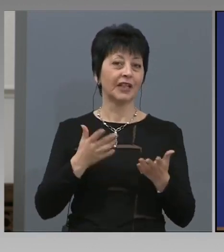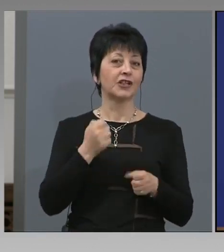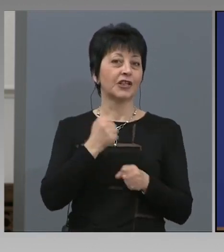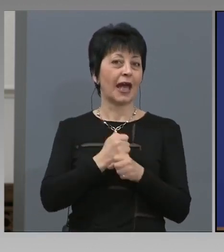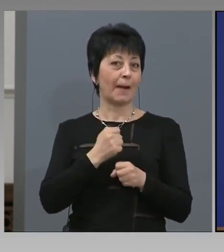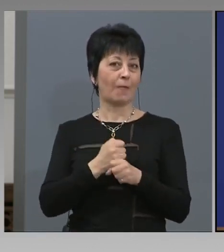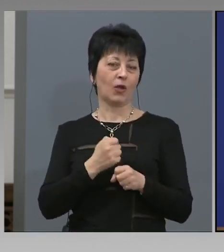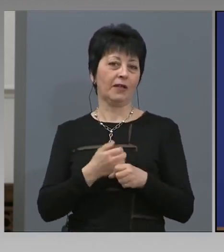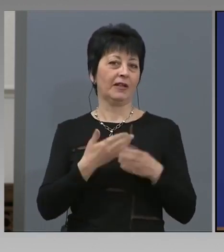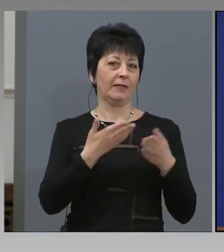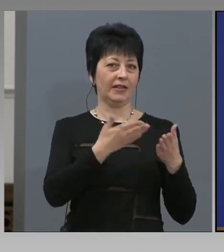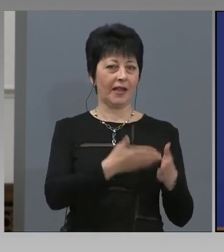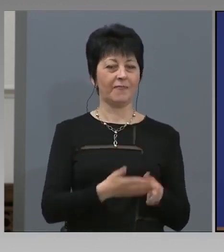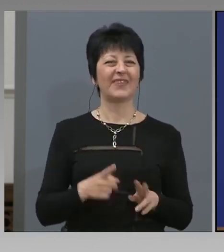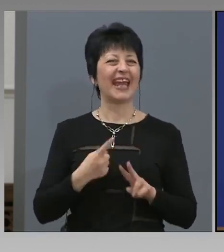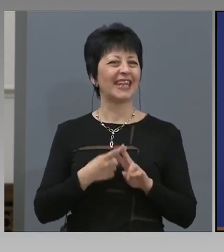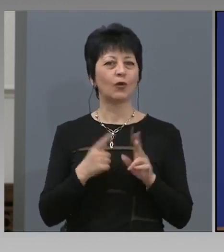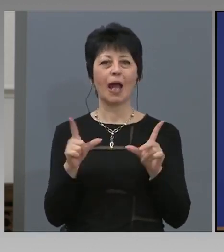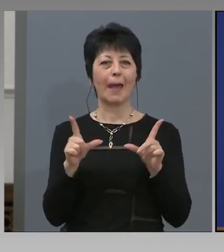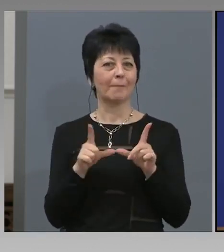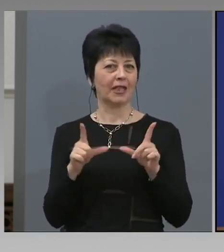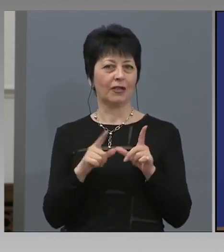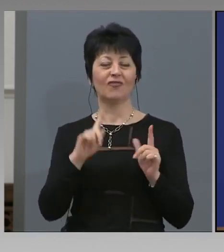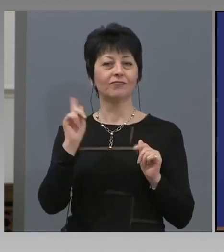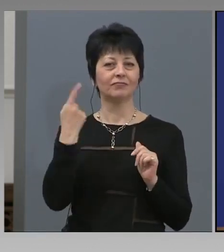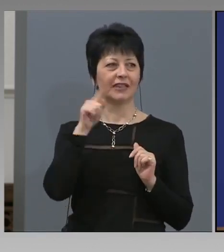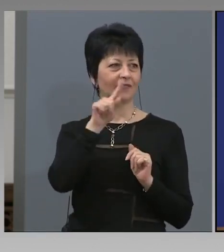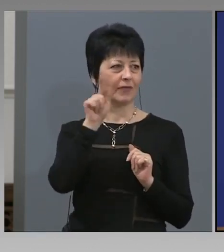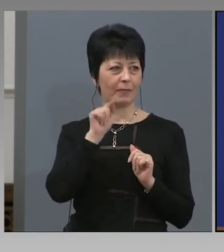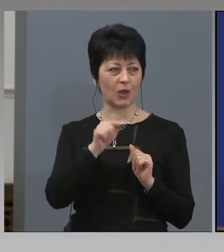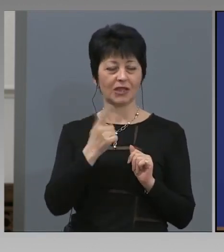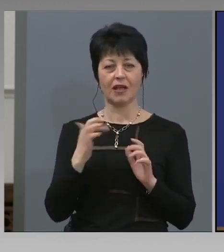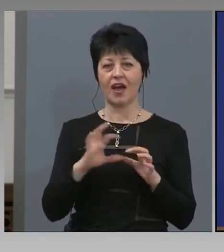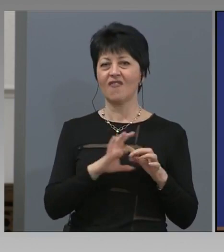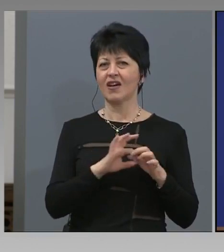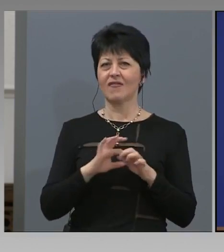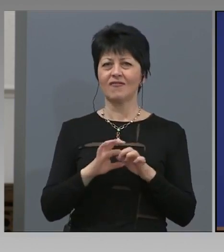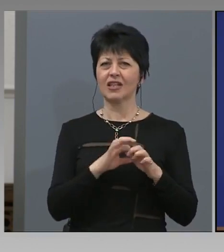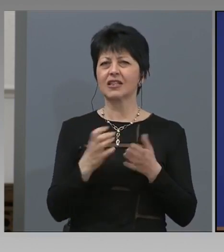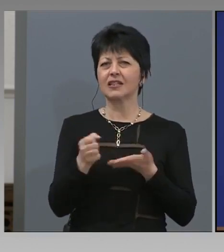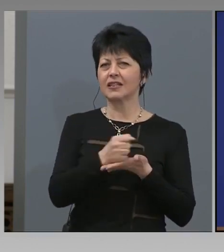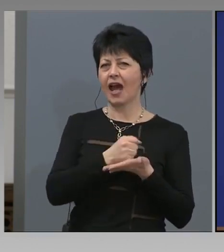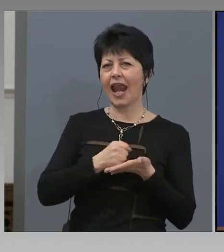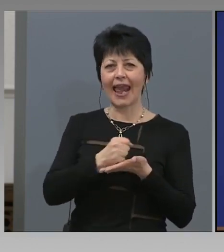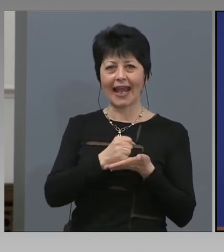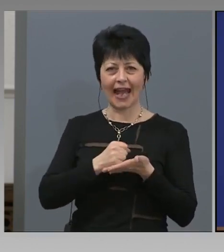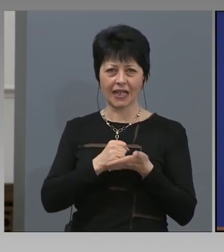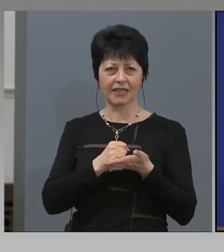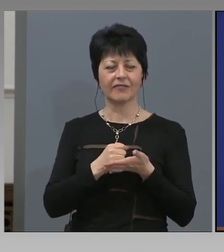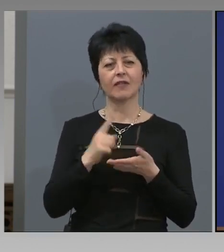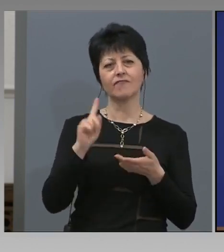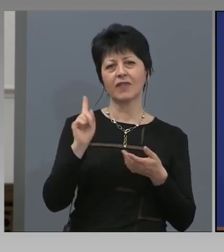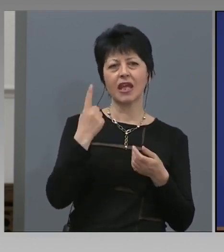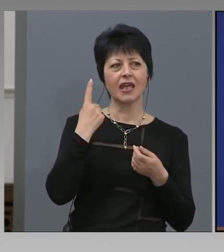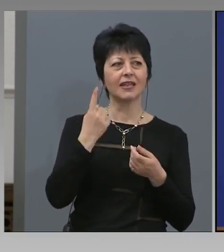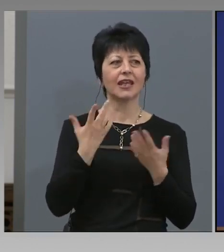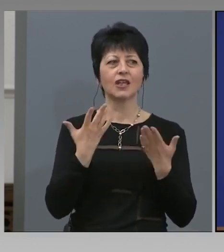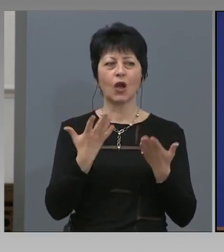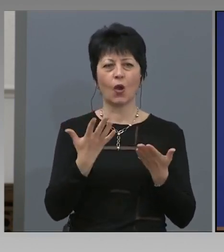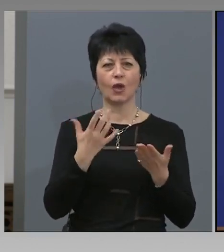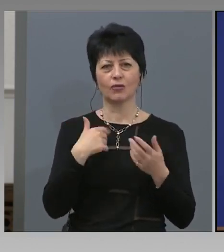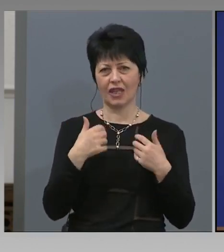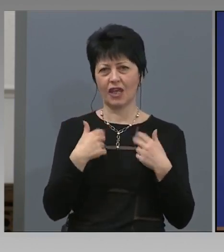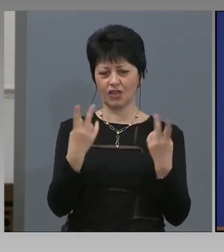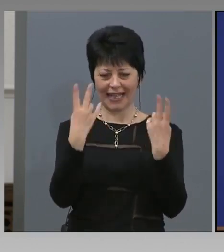Българска национална телевизия, Николай Минков, един въпрос във връзка с лекарствата, един, който наш зрител не е го подал в момента, мисля, че е